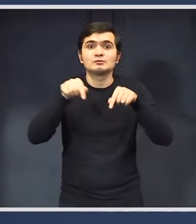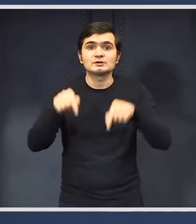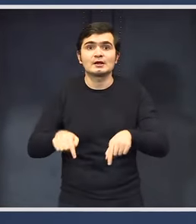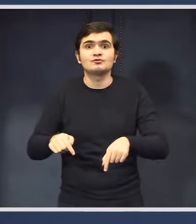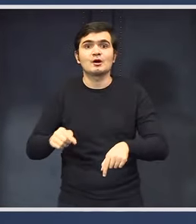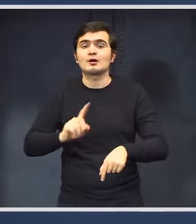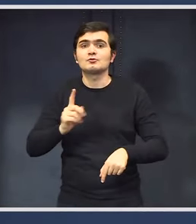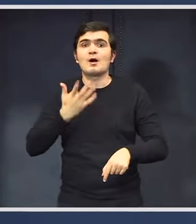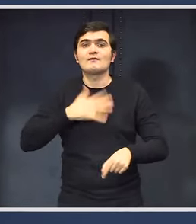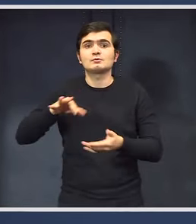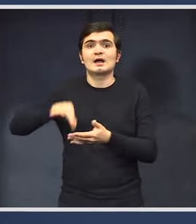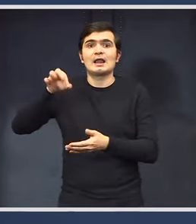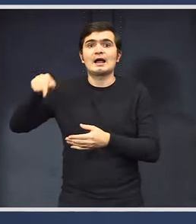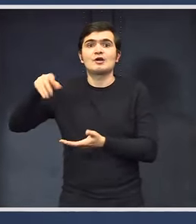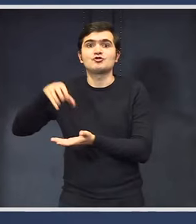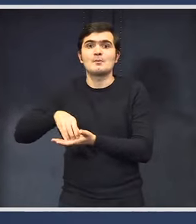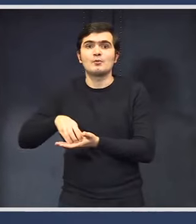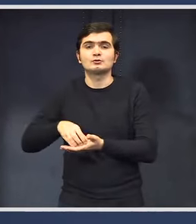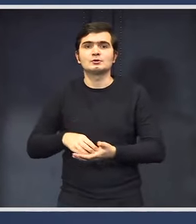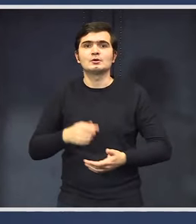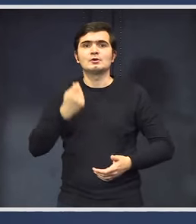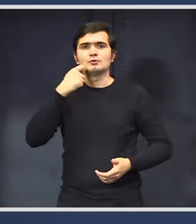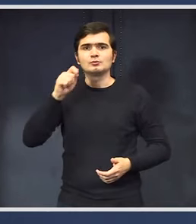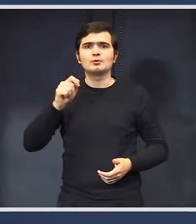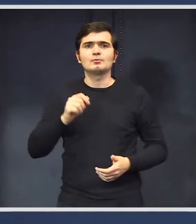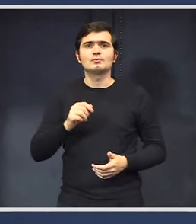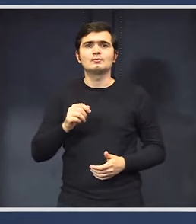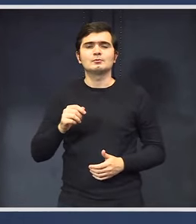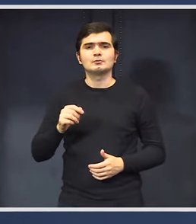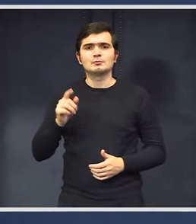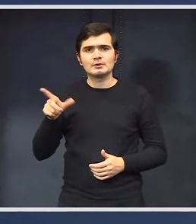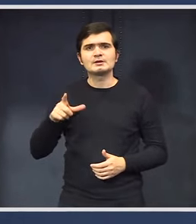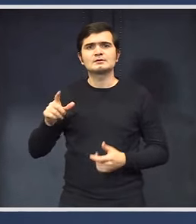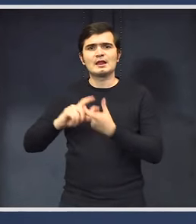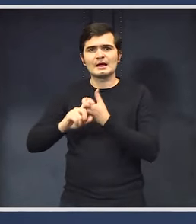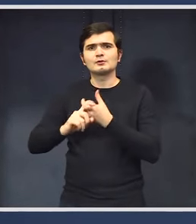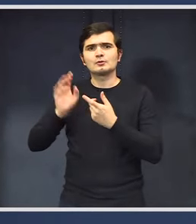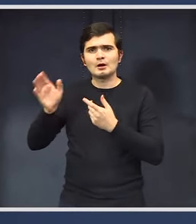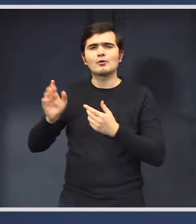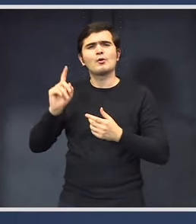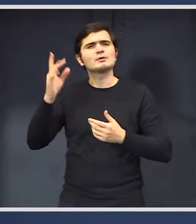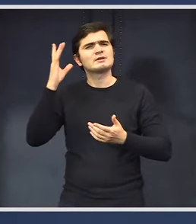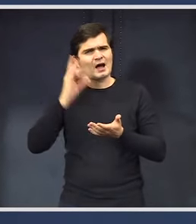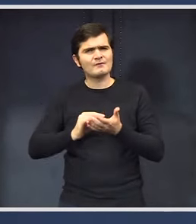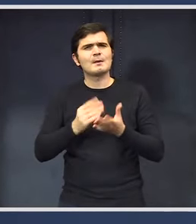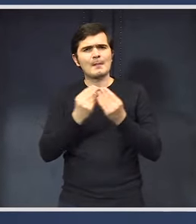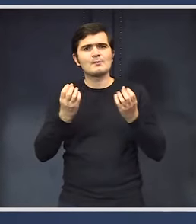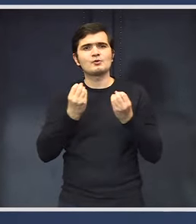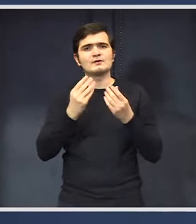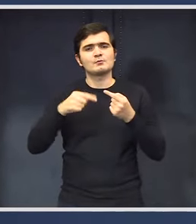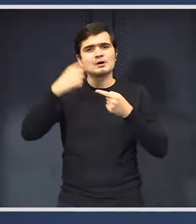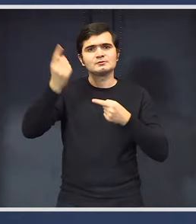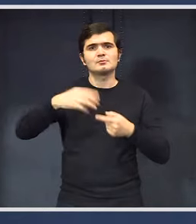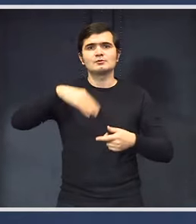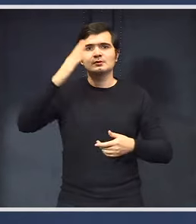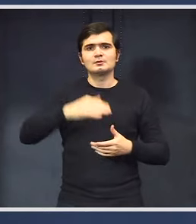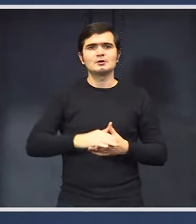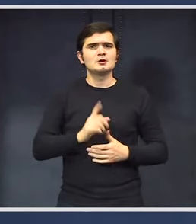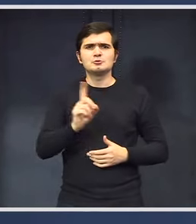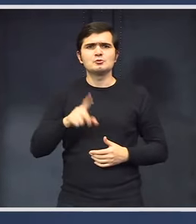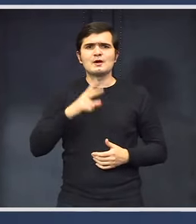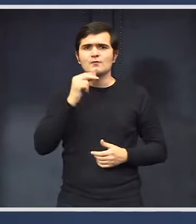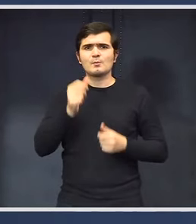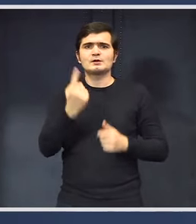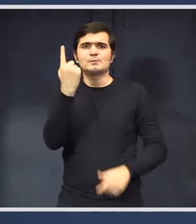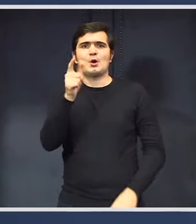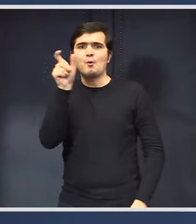opteze pentru alt post. Atât. Dar domnul Tantos-Bana este în legătură și vom afla mai multe în perioada următoare. Nu era numai cazul dânsului